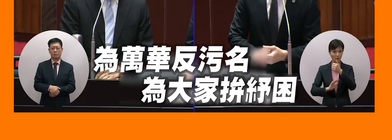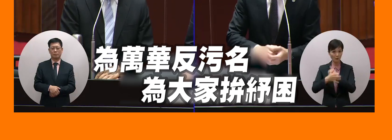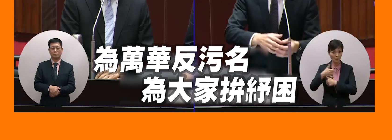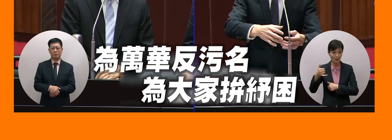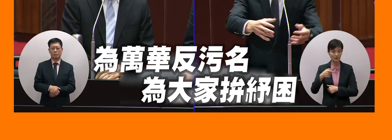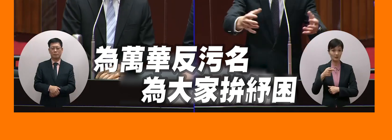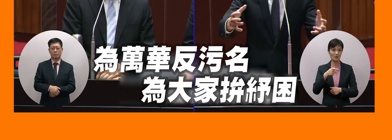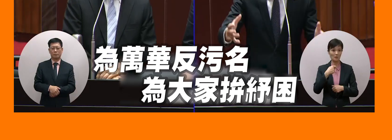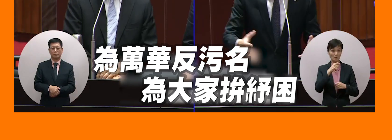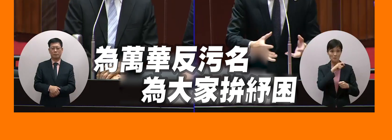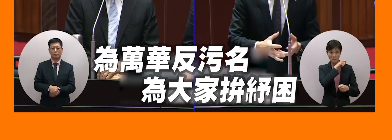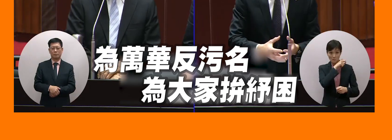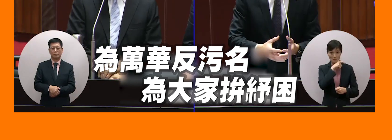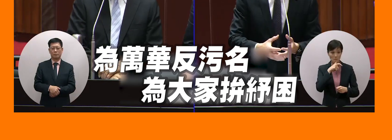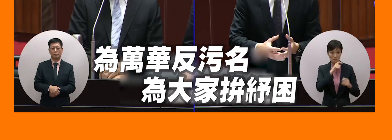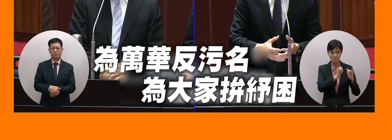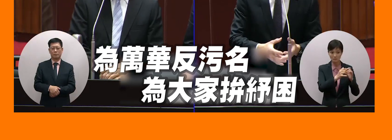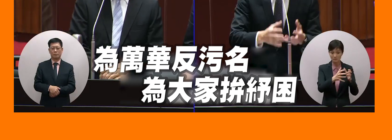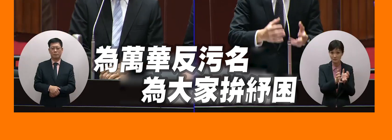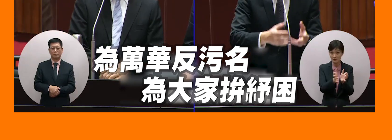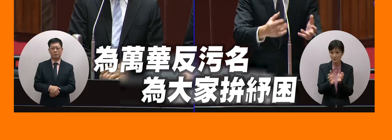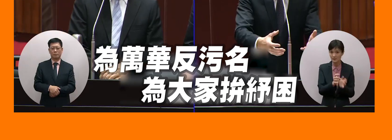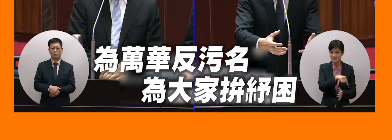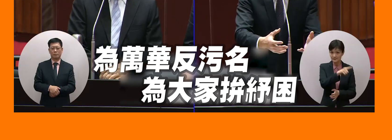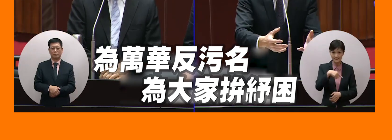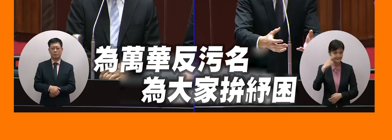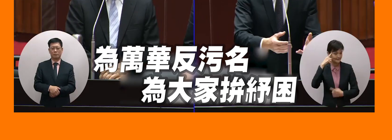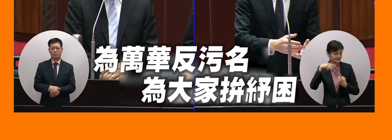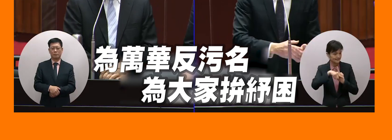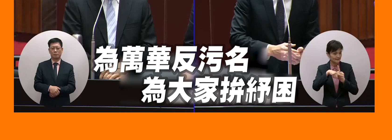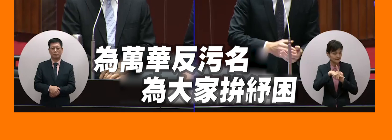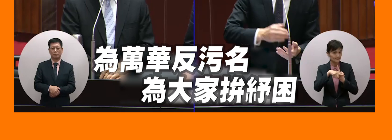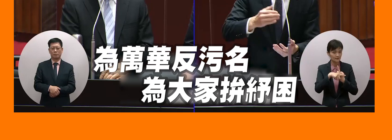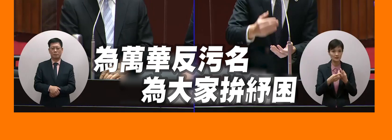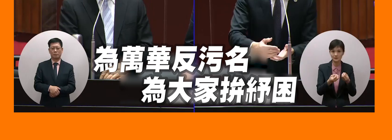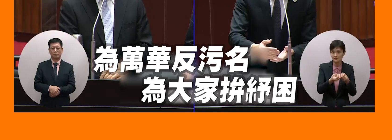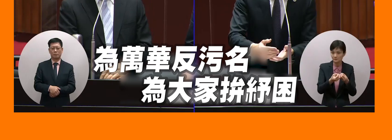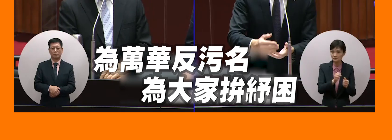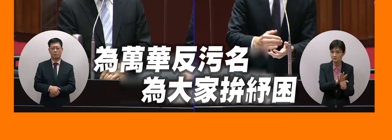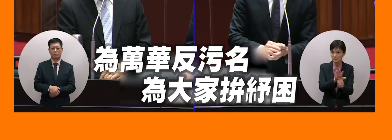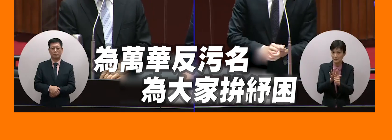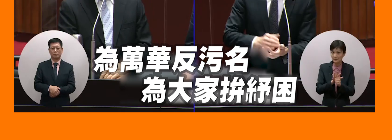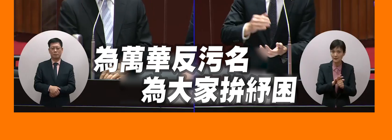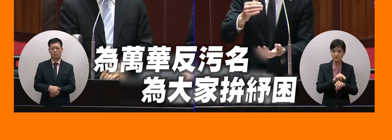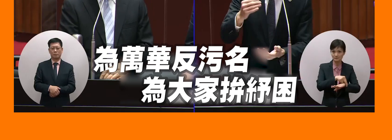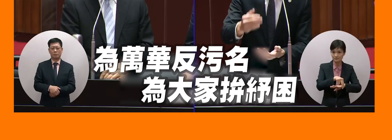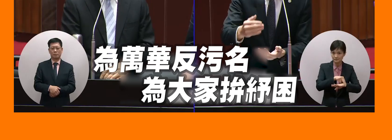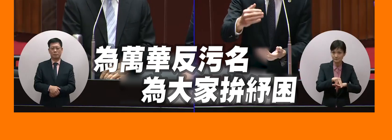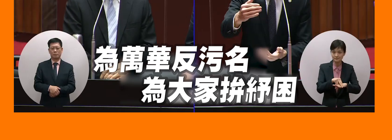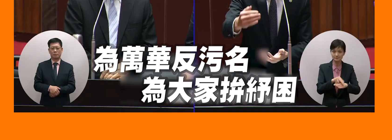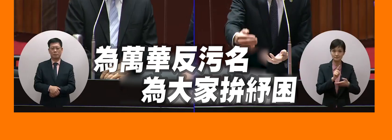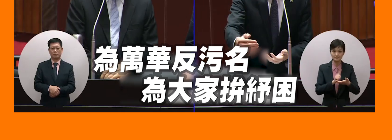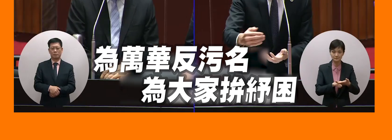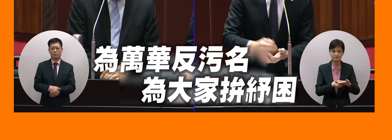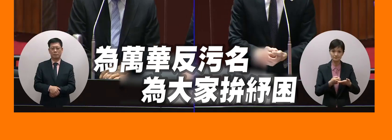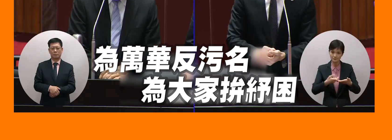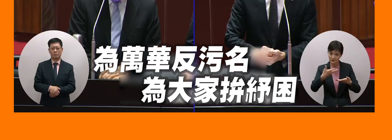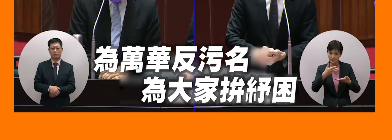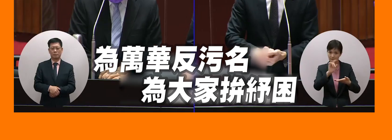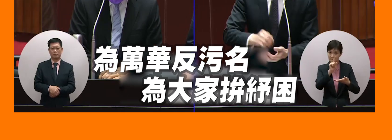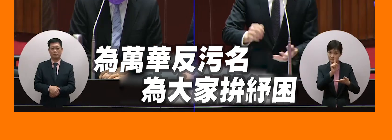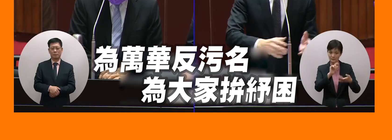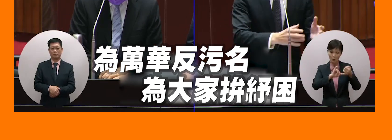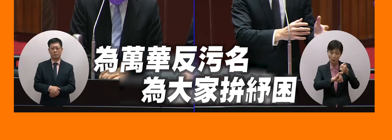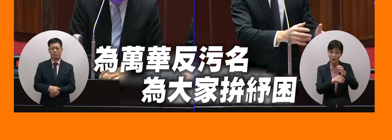新創團隊對說要怎麼用什麼樣的系統給大家去看他那時候可以用可以用這個線上的掛上